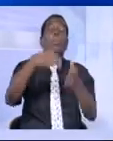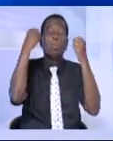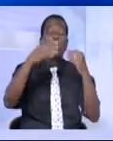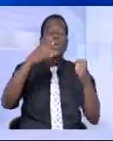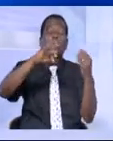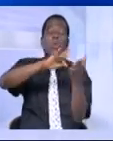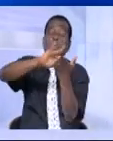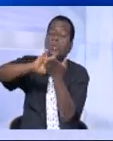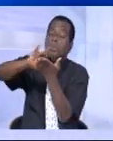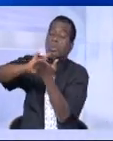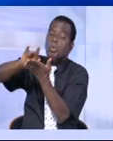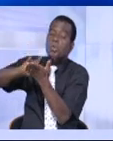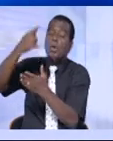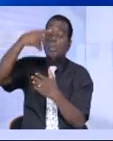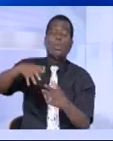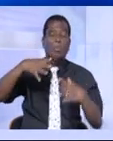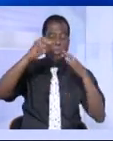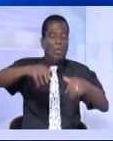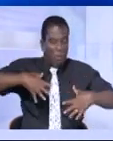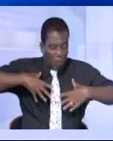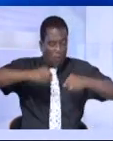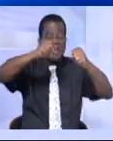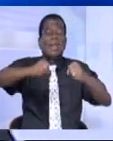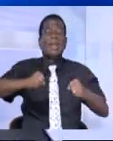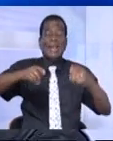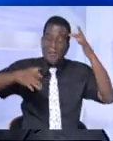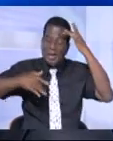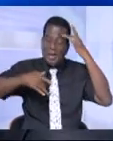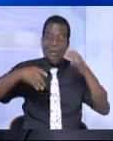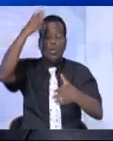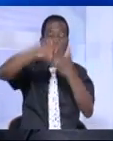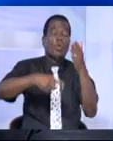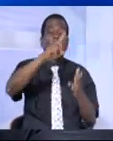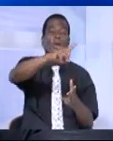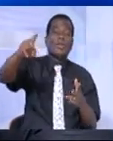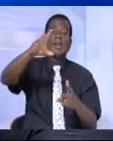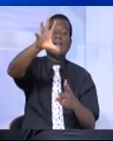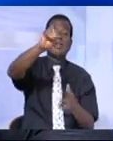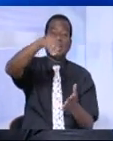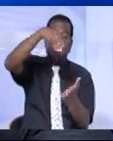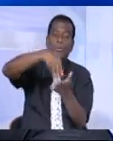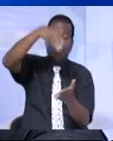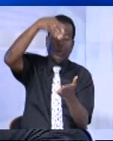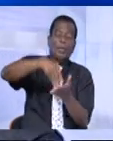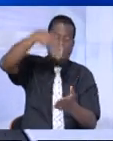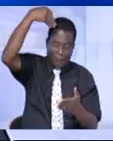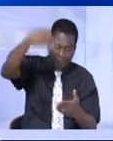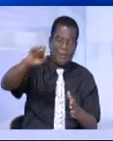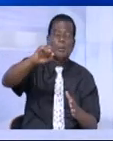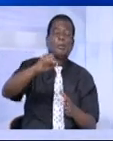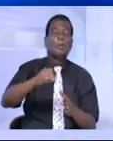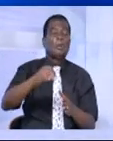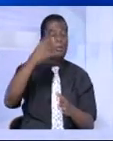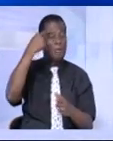de matériel médical d'urgence, d'une valeur de 150 millions de francs CFA pour la prise en charge des blessés de l'attaque de Grand Bassam,